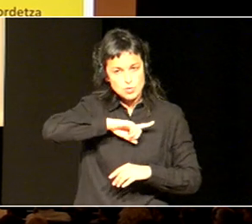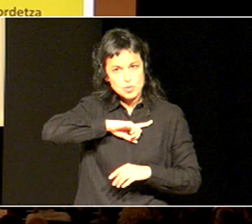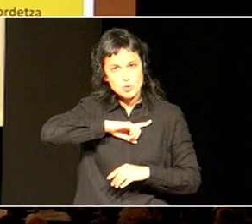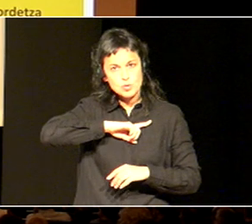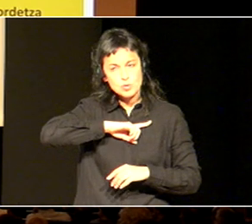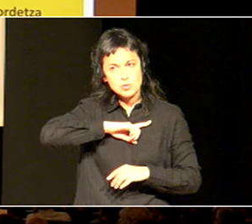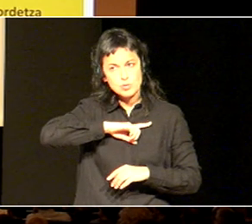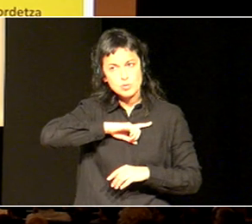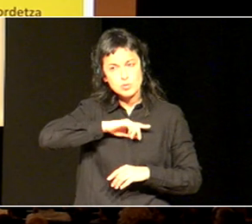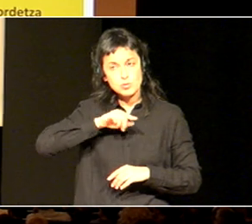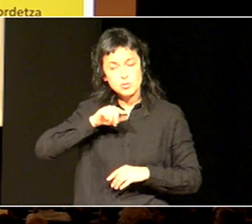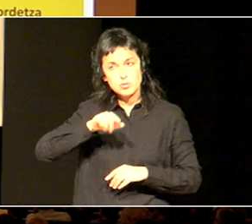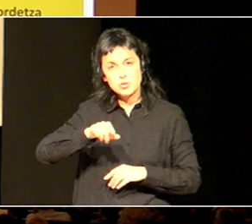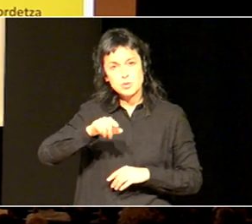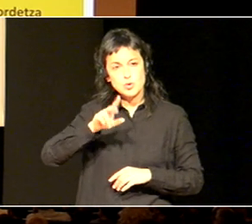ikusten da,